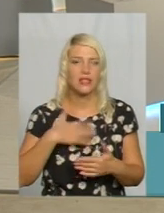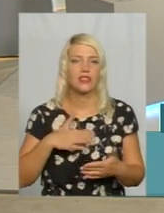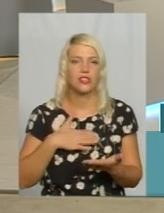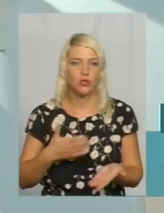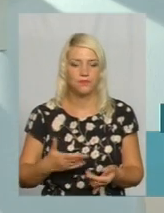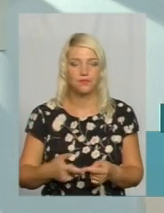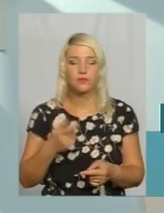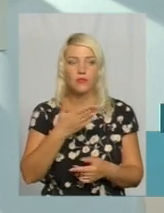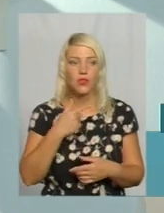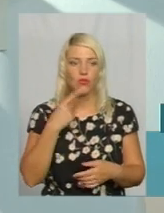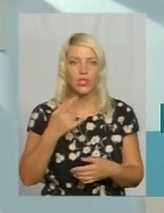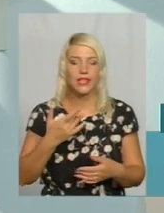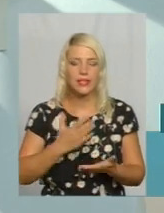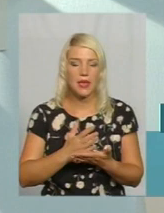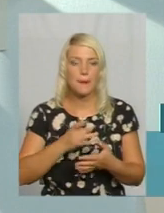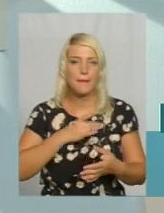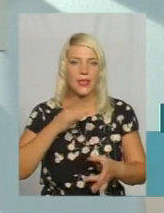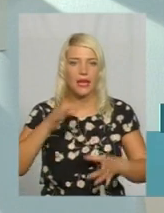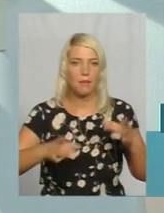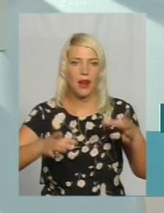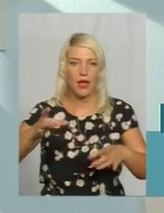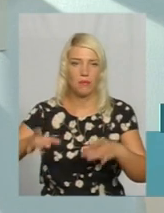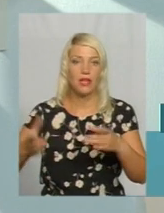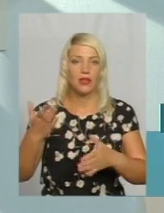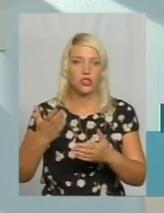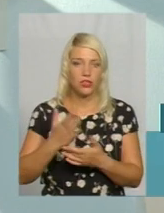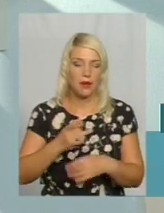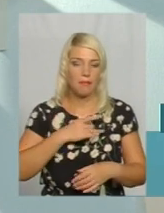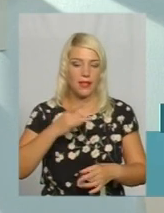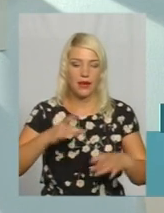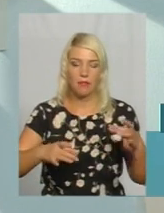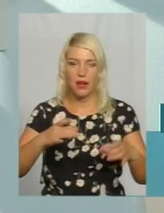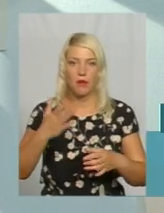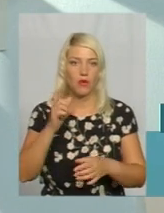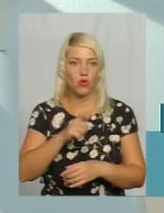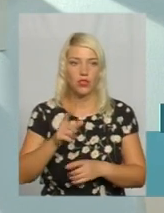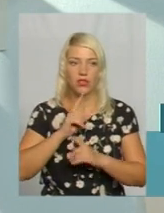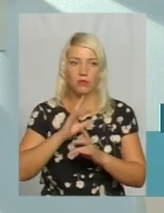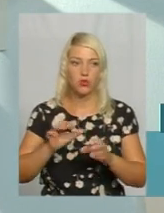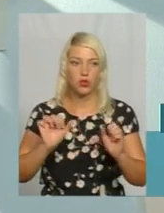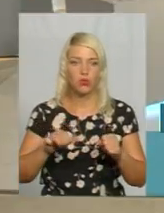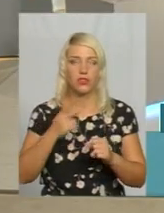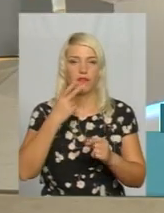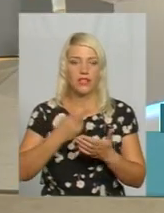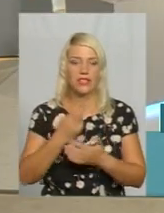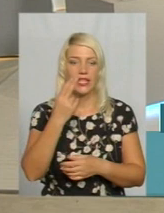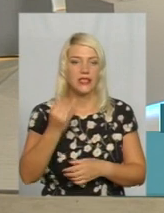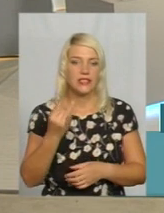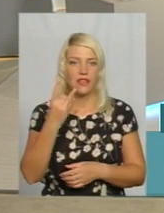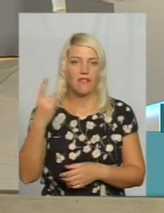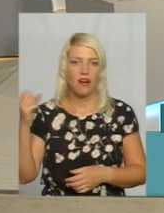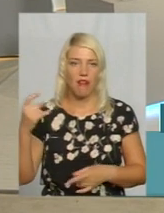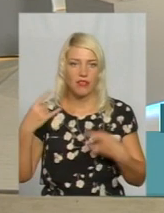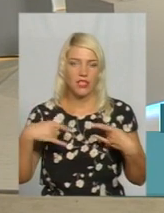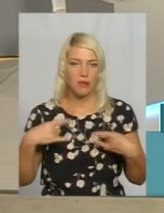ми говорили, існують білі плями. Якщо існують білі плями і в людей не буде можливості сьогодні дивитися цифрове телебачення, то